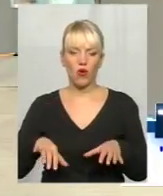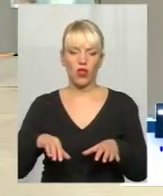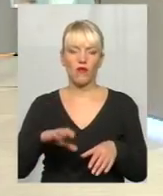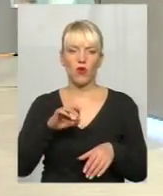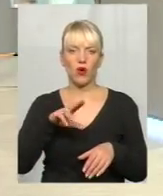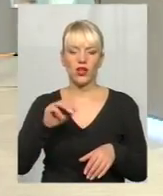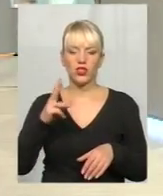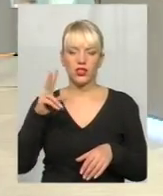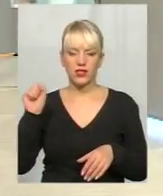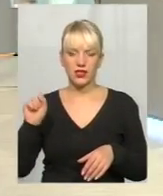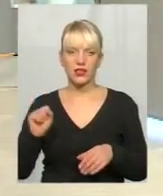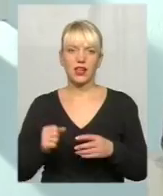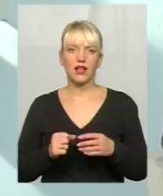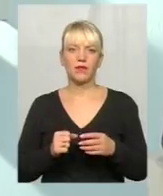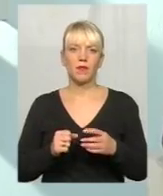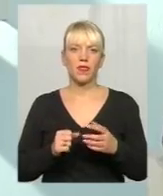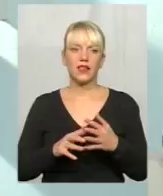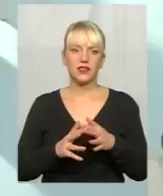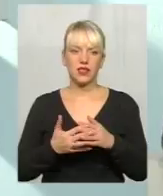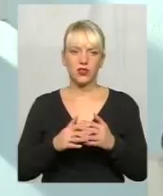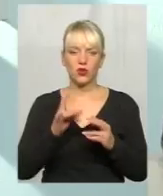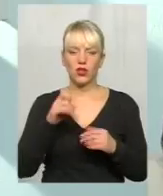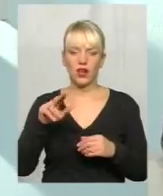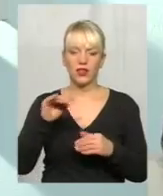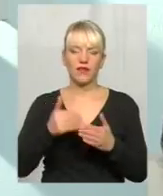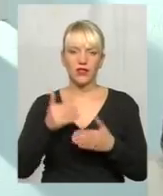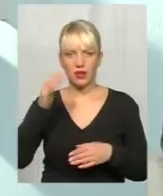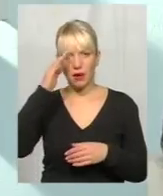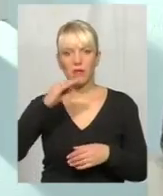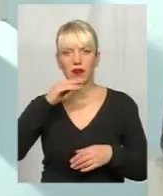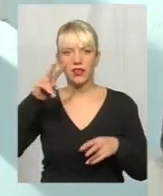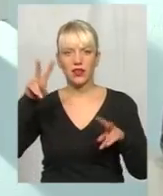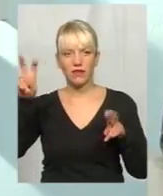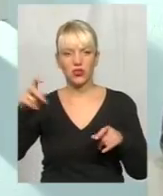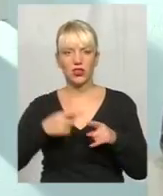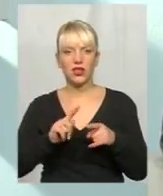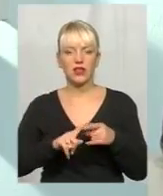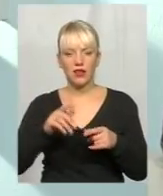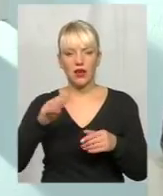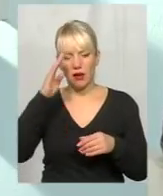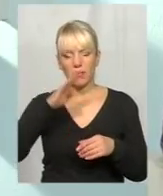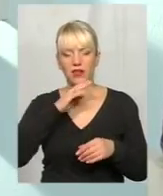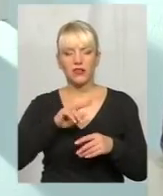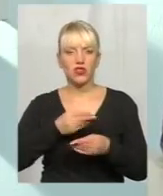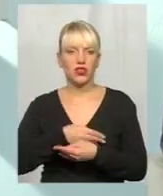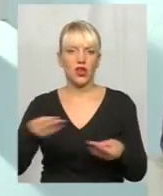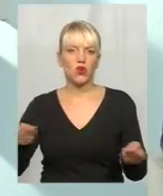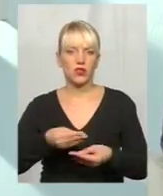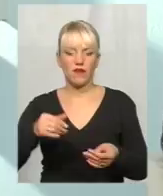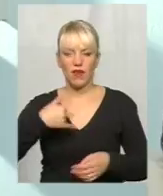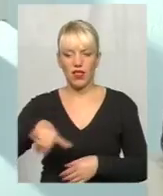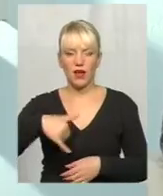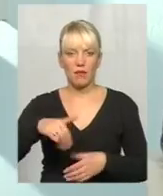від партії Вио Батьківщина. Власне, від тої партії, від якої була зафіксована роздача продуктових наборів в селі Велика Калинівка.